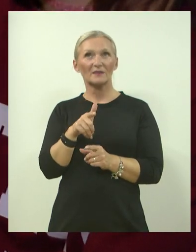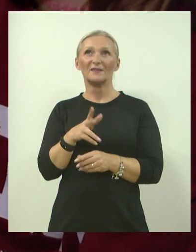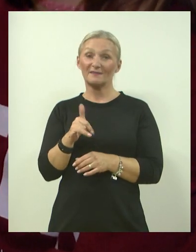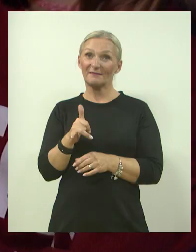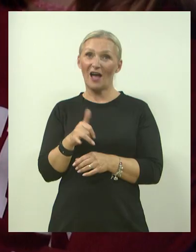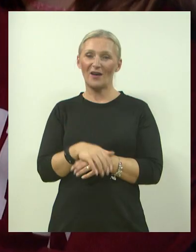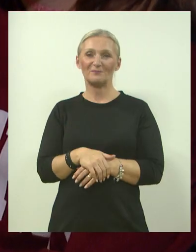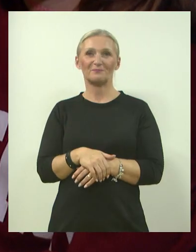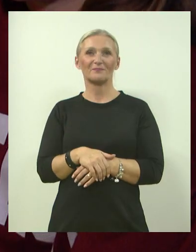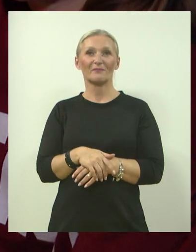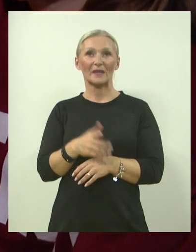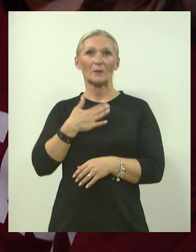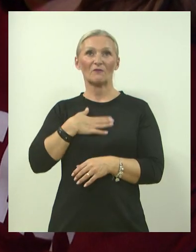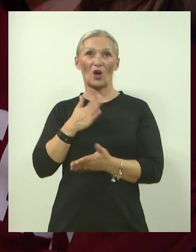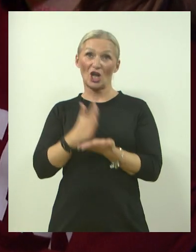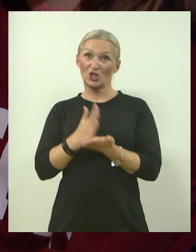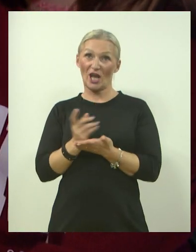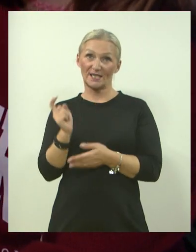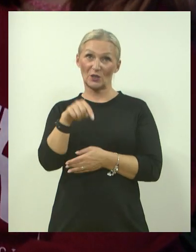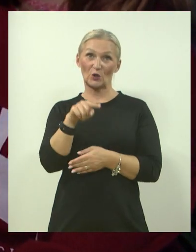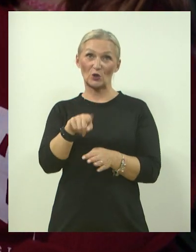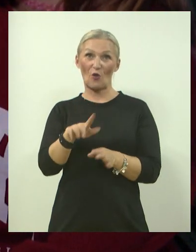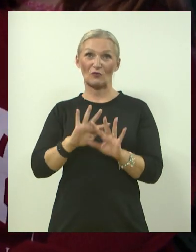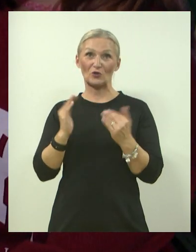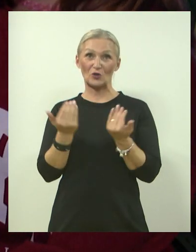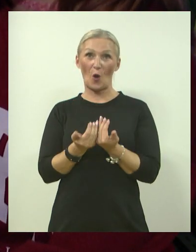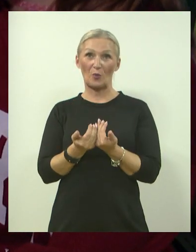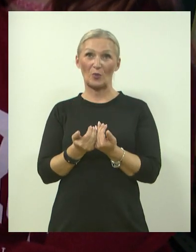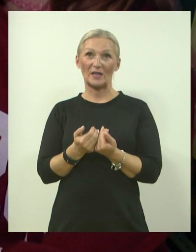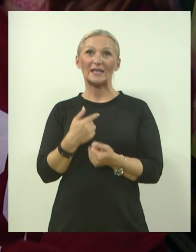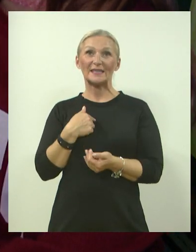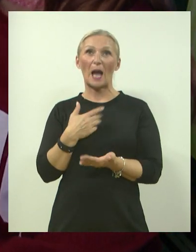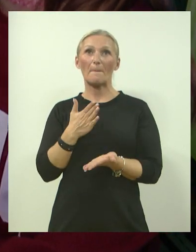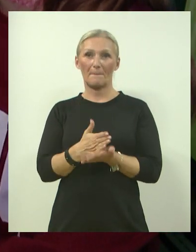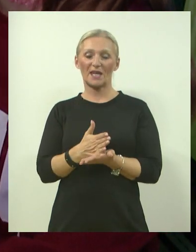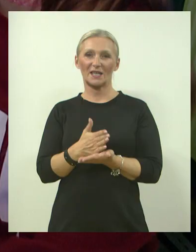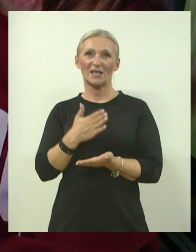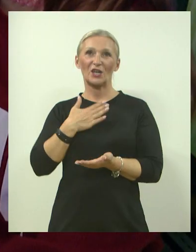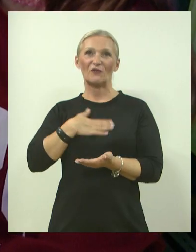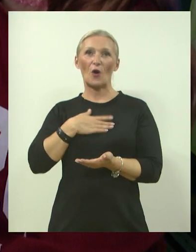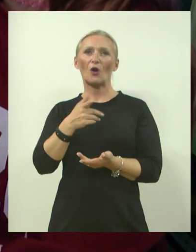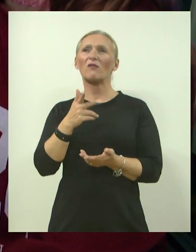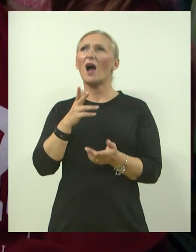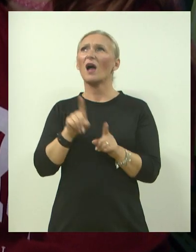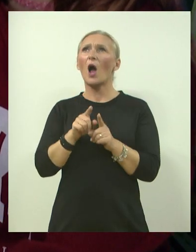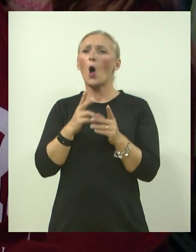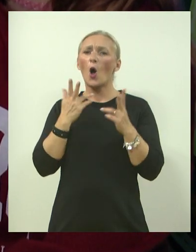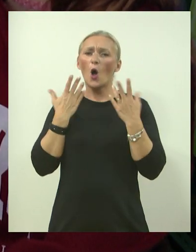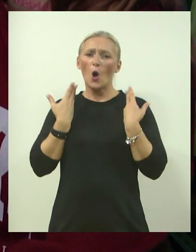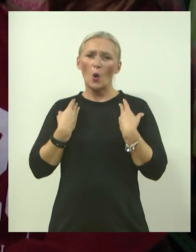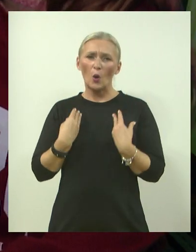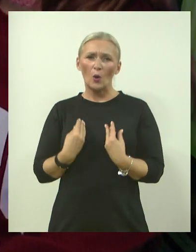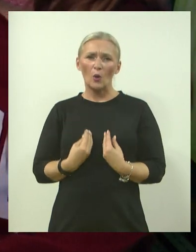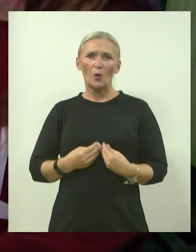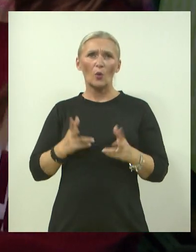Jel bi voljeli dolaziti često u ovu sobu, malo se opuštati? Pa bi, jer jako smirajuće i